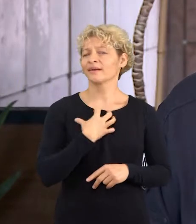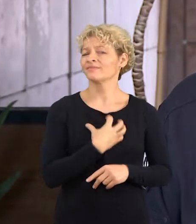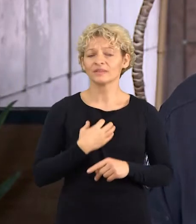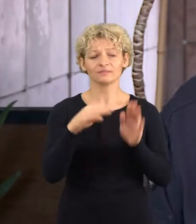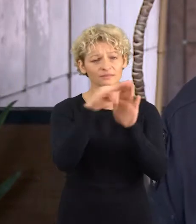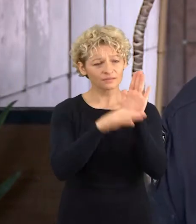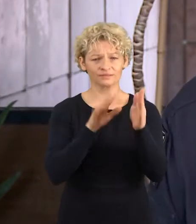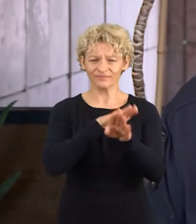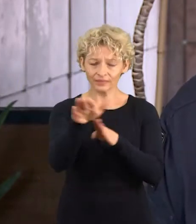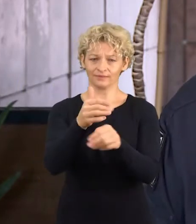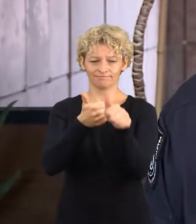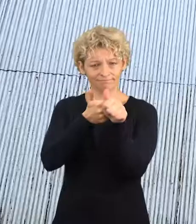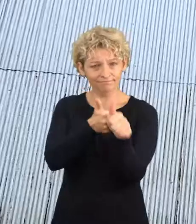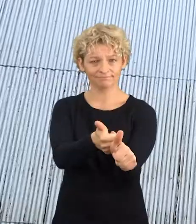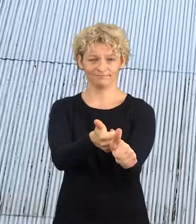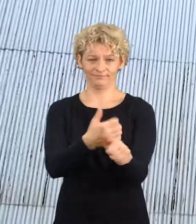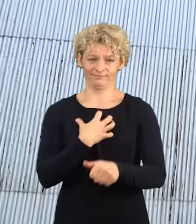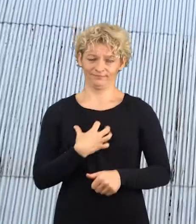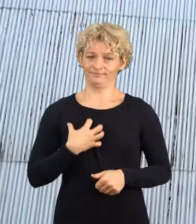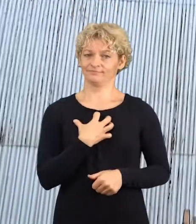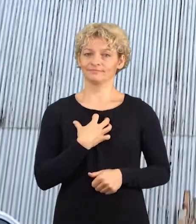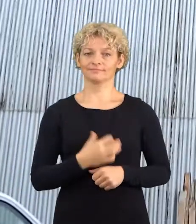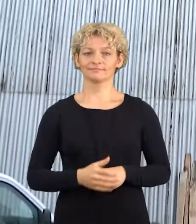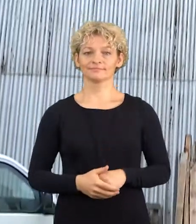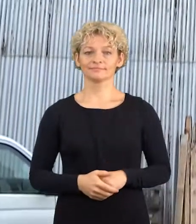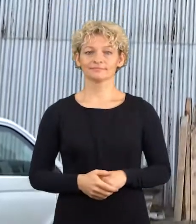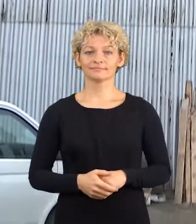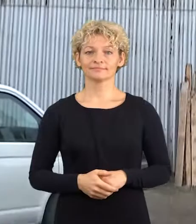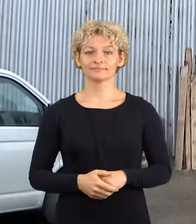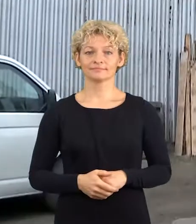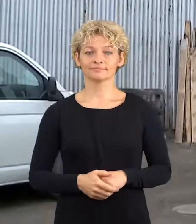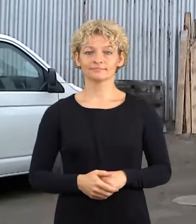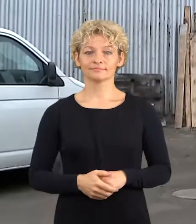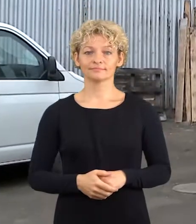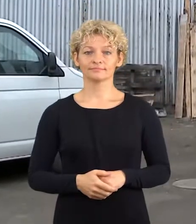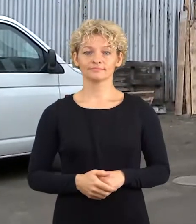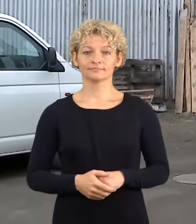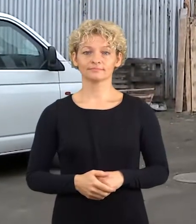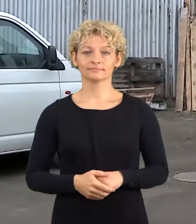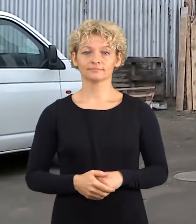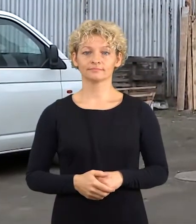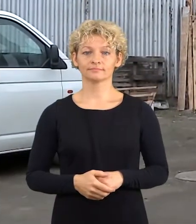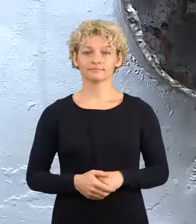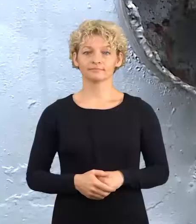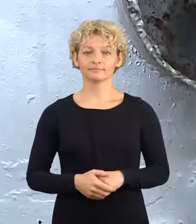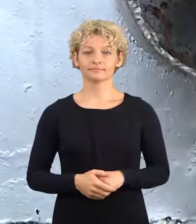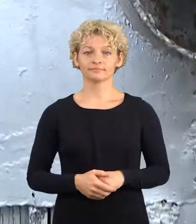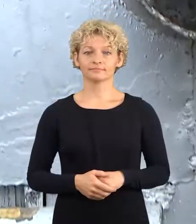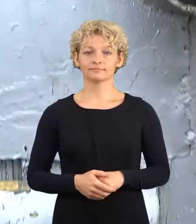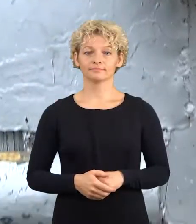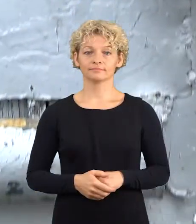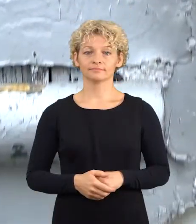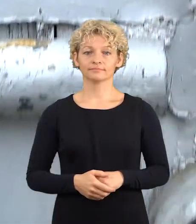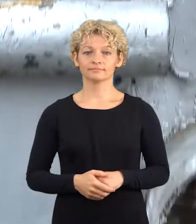degės ir ypač degės skyšiais. O štai pavyzdys, kad draudimai draudimais, o žaisti su likimu, lyg ir tapo įprasta. Pats